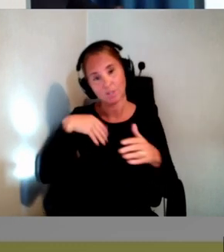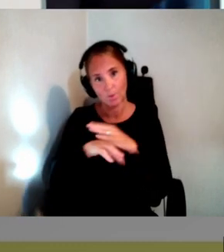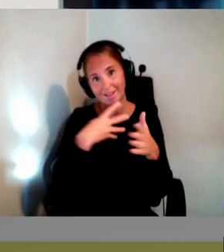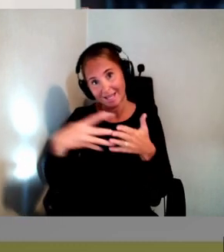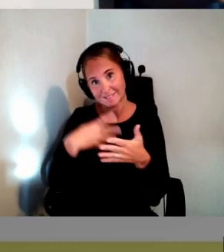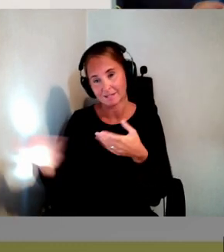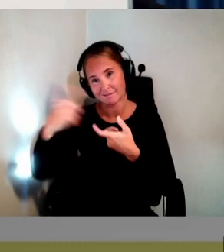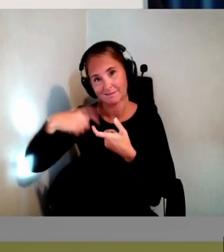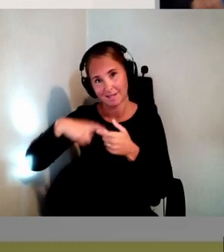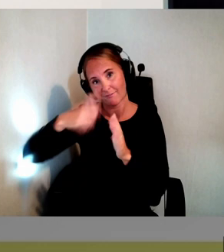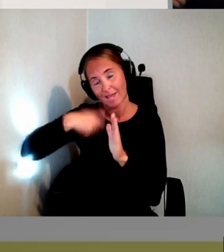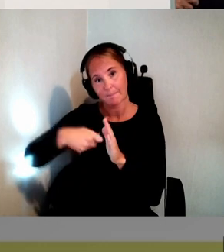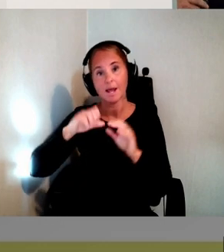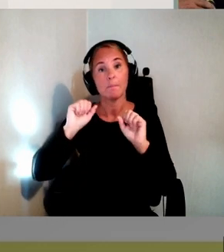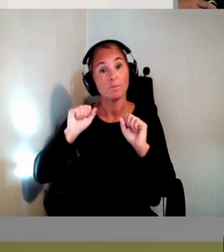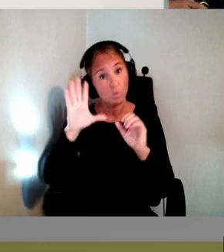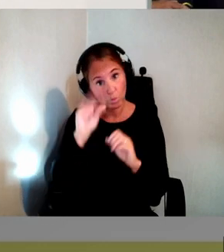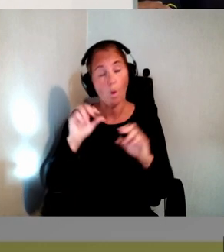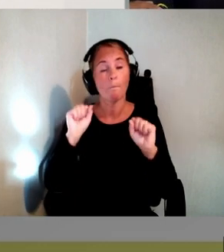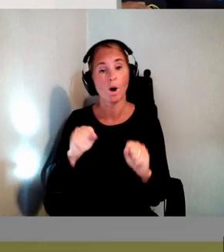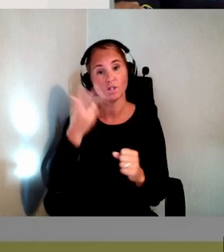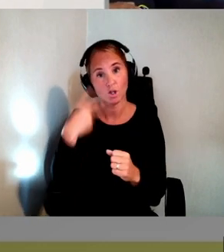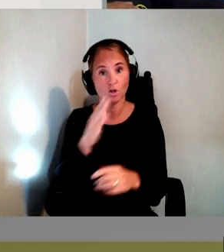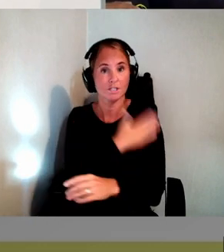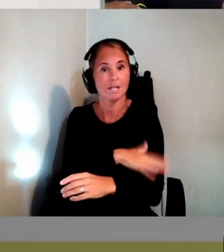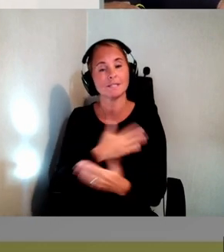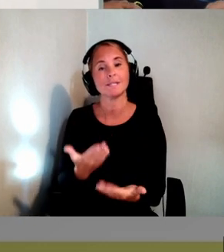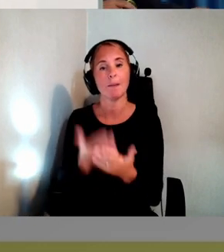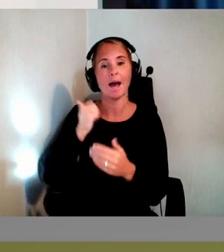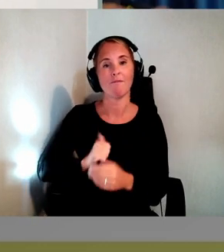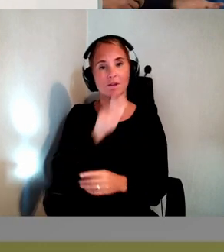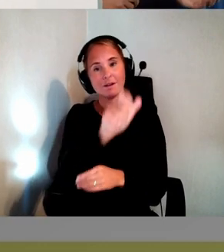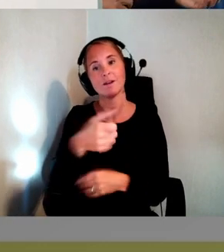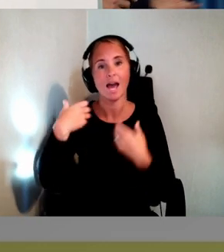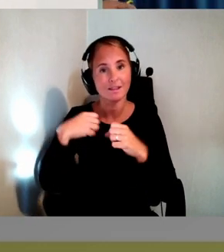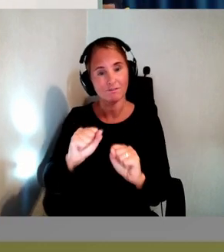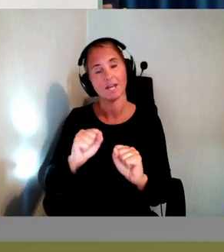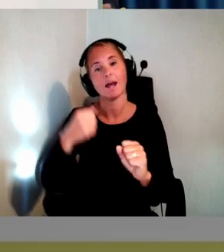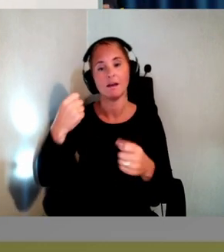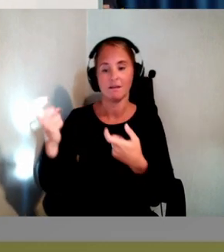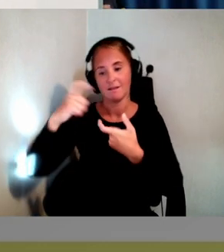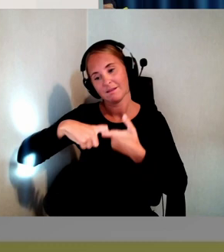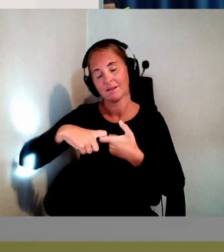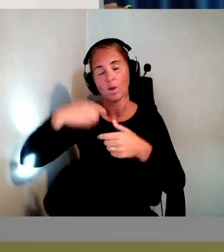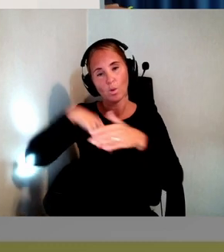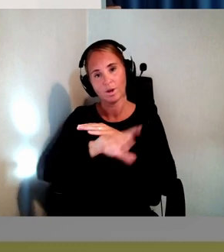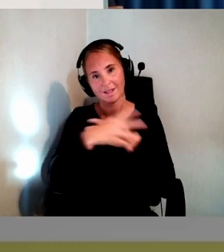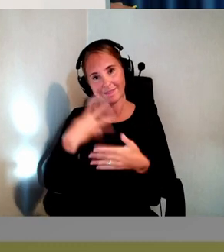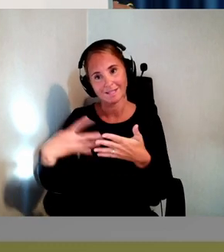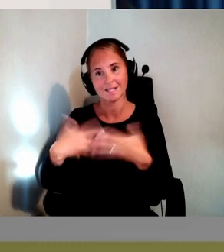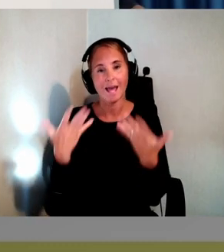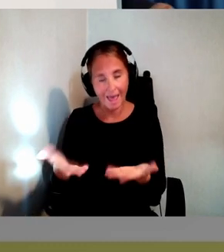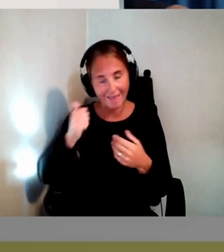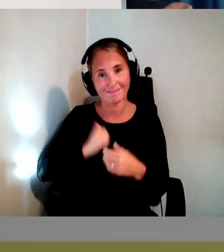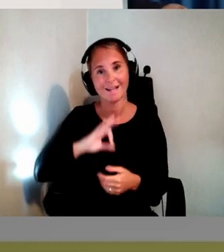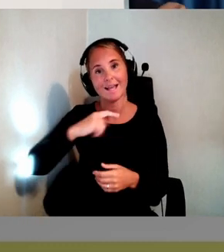Då måste kundtjänst kunna hjälpa användare att aktivera de undertexterna. För undertexterna är en tillgänglighetsfunktion. Och finns det en